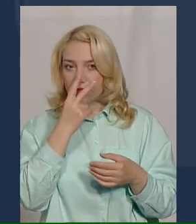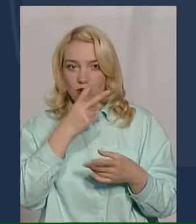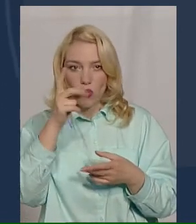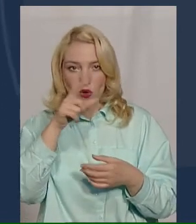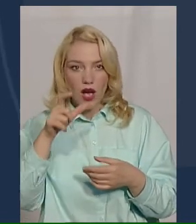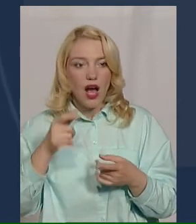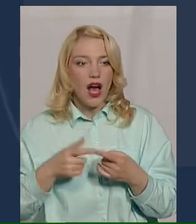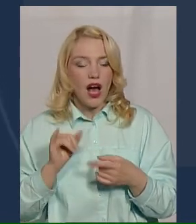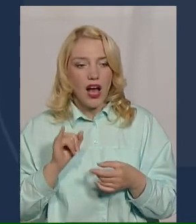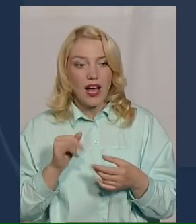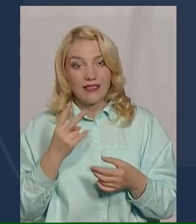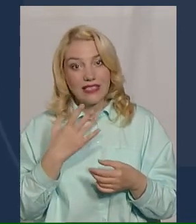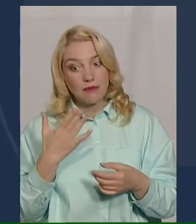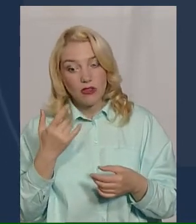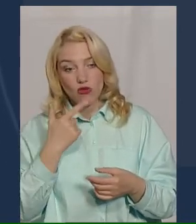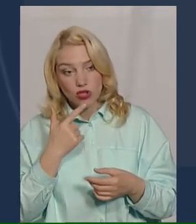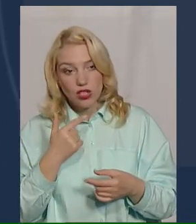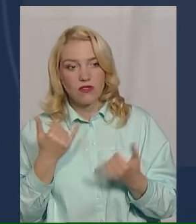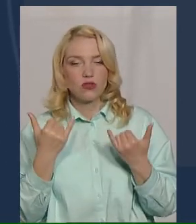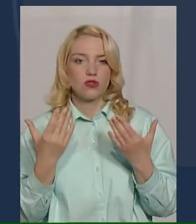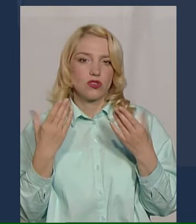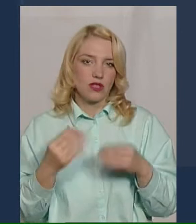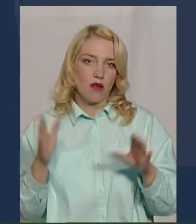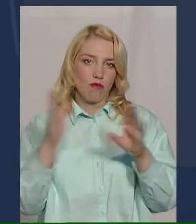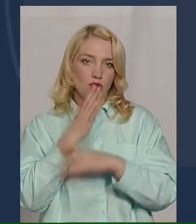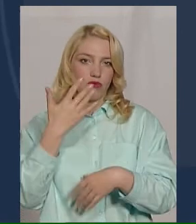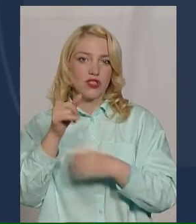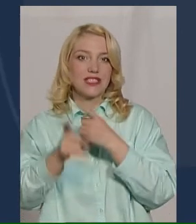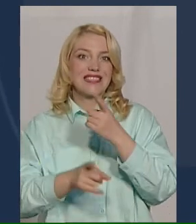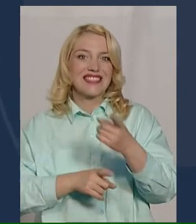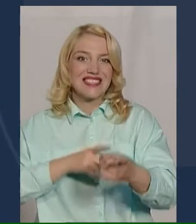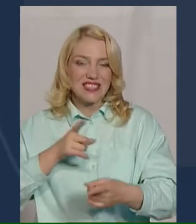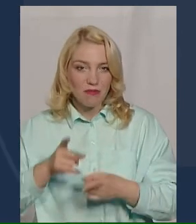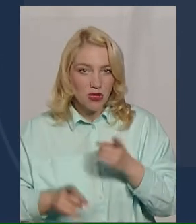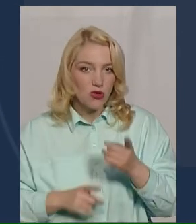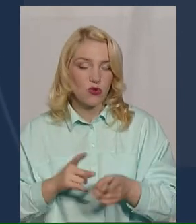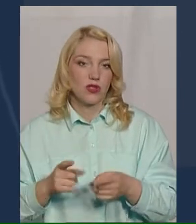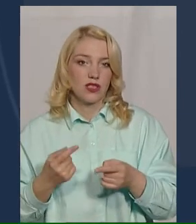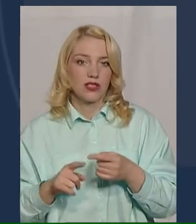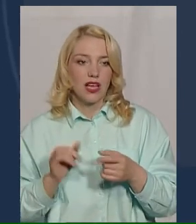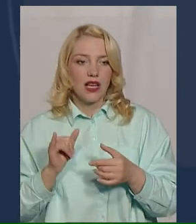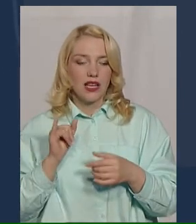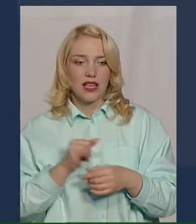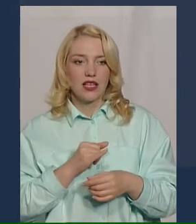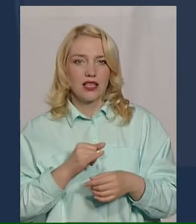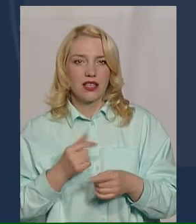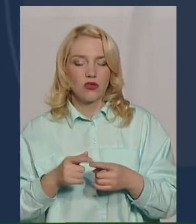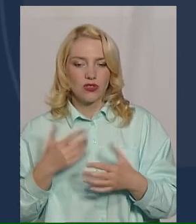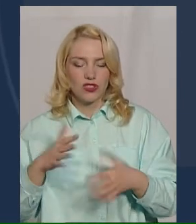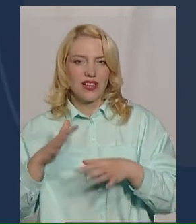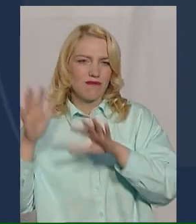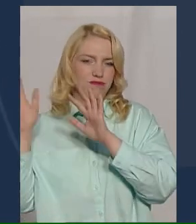з 25 червня сьогоднішнього дня санізична ситуація змінюється. Статіювання нестікої повітряної маси в нашому регіоні